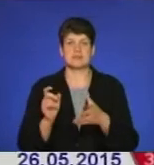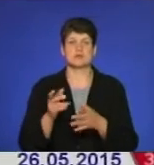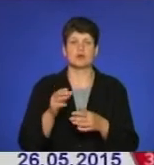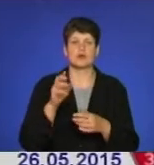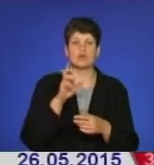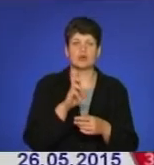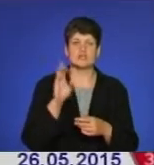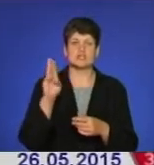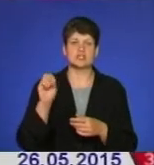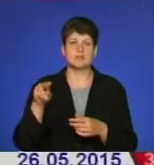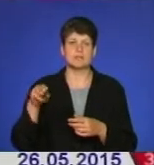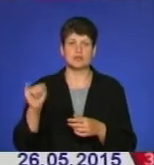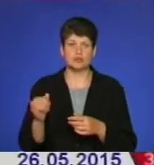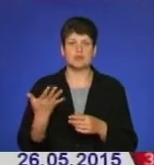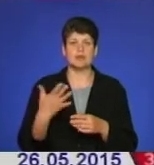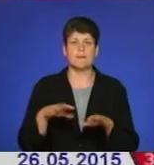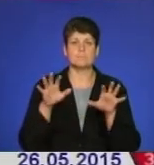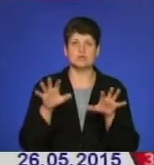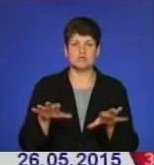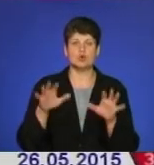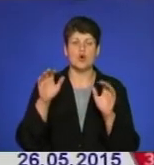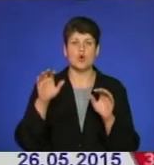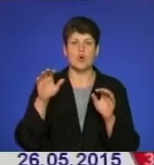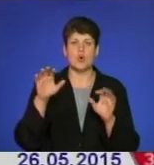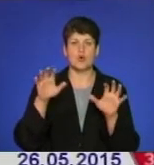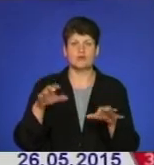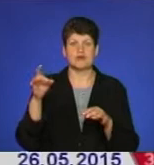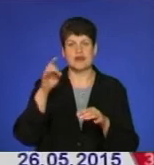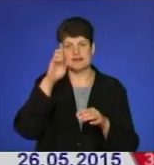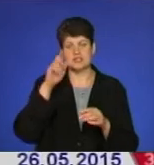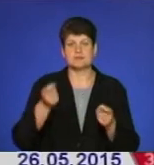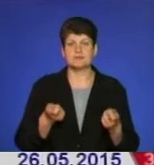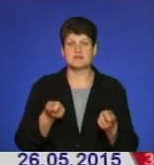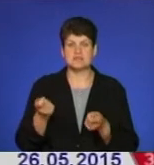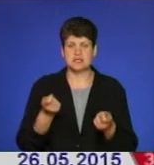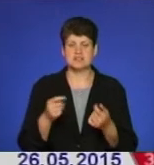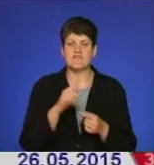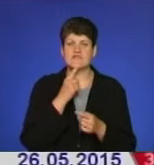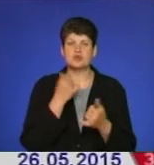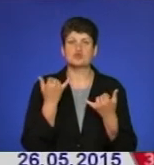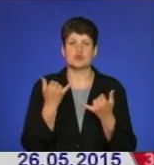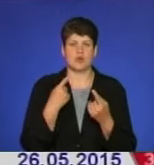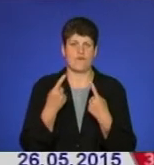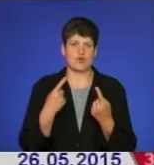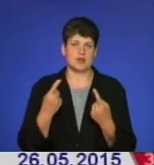Шепітку на посаду голови рейдерш адміністрації. Важко сьогодні говорити,